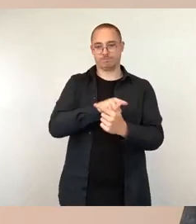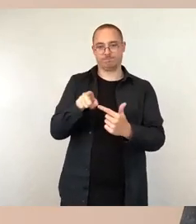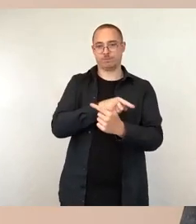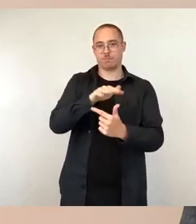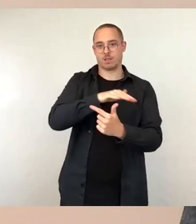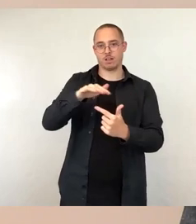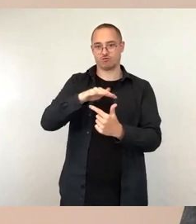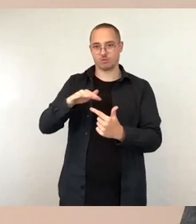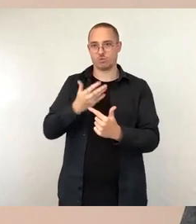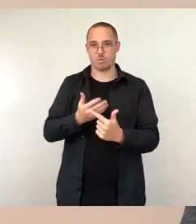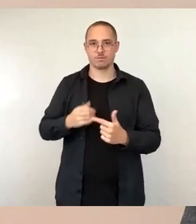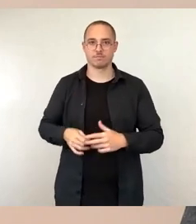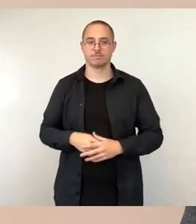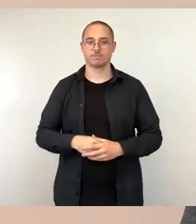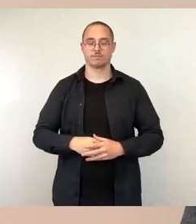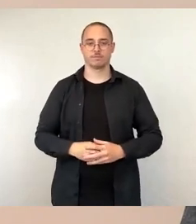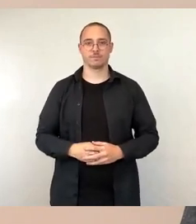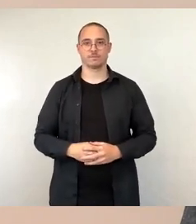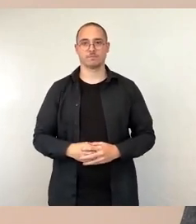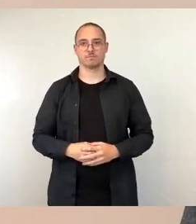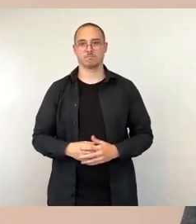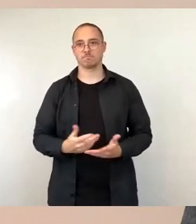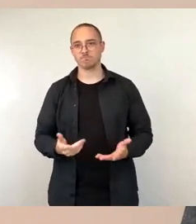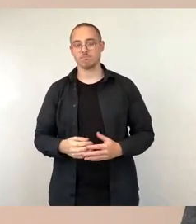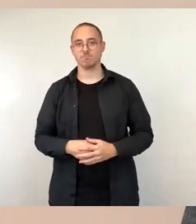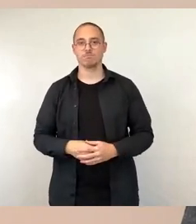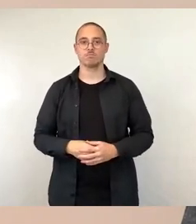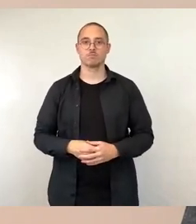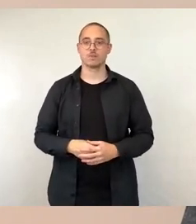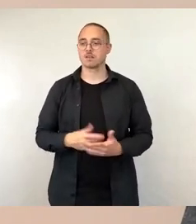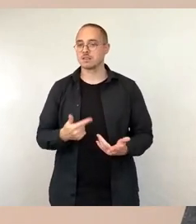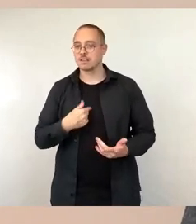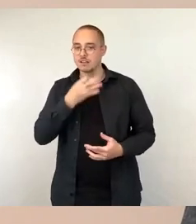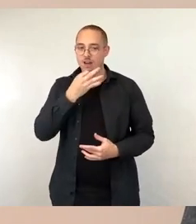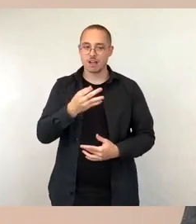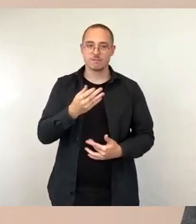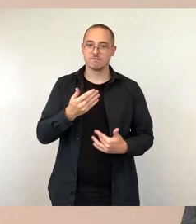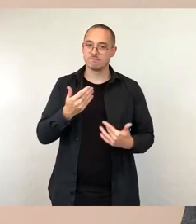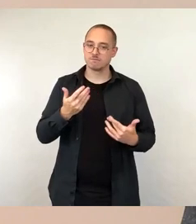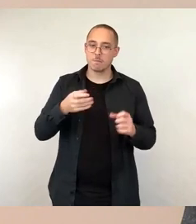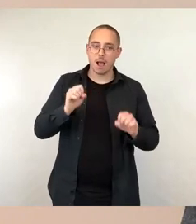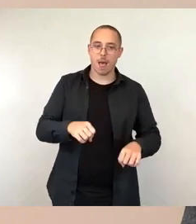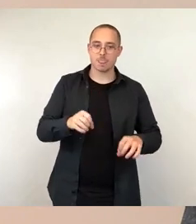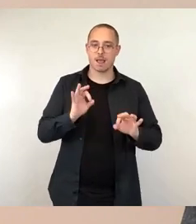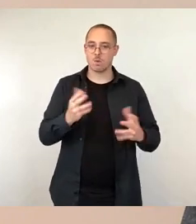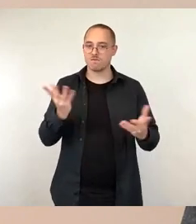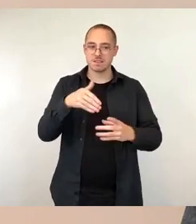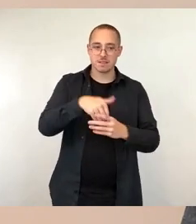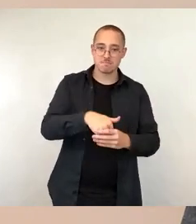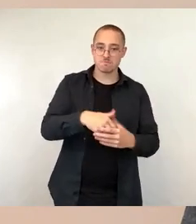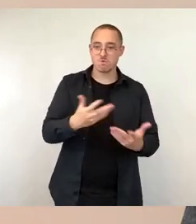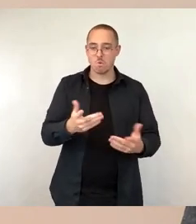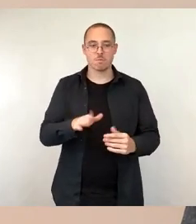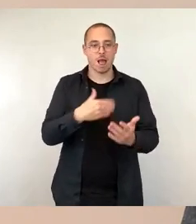wünschenswerte bildungspolitisch als notwendig erachtete weitere Angebote, die sind ja in der Schulkonzeption, die der